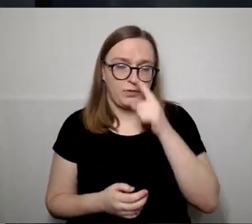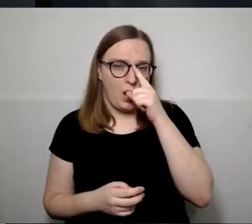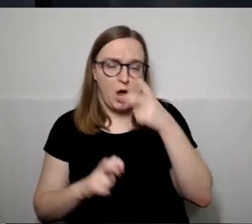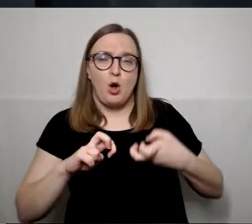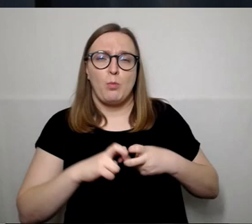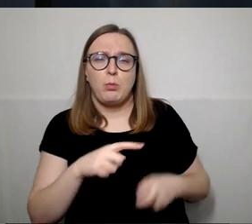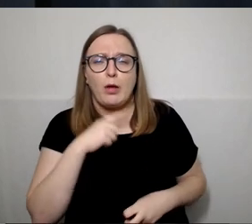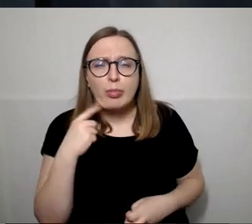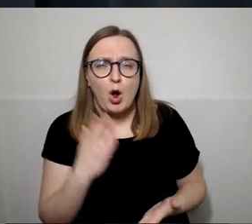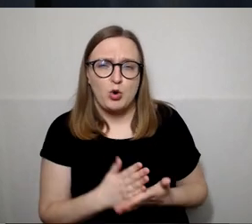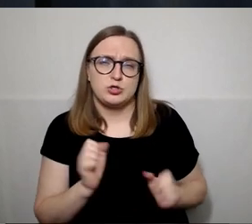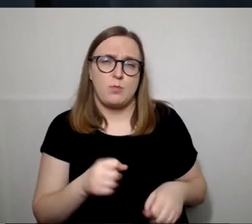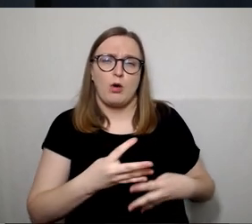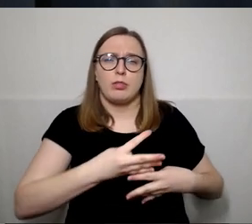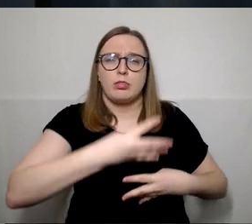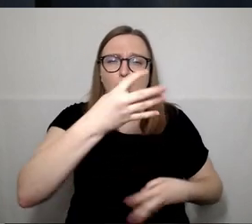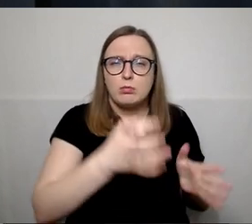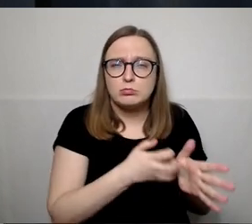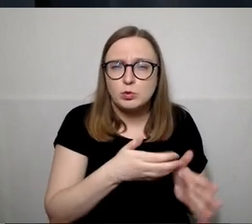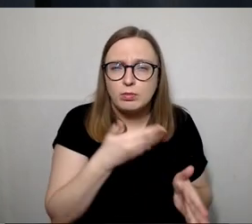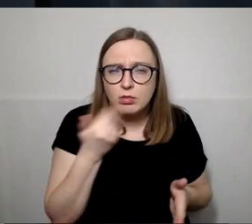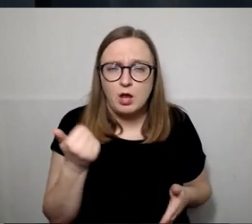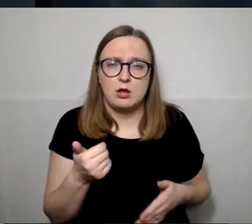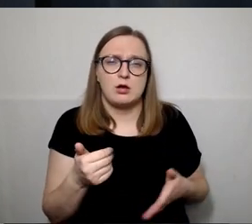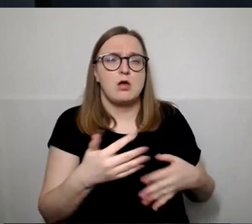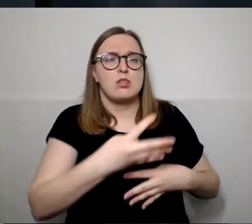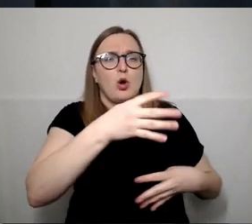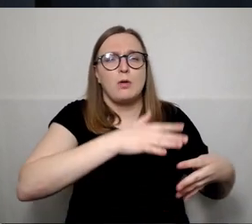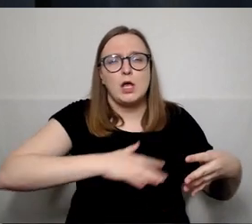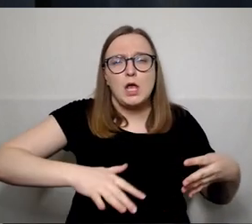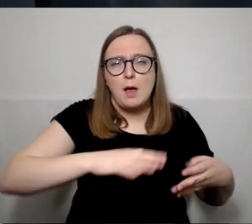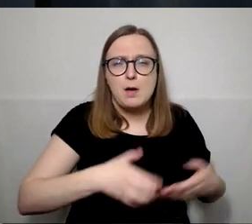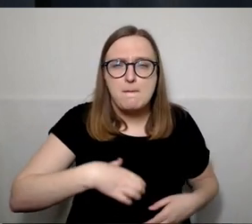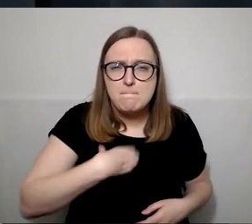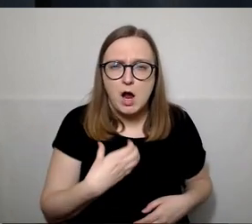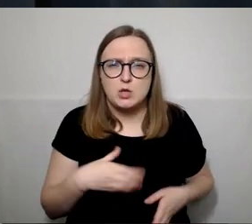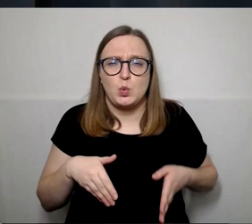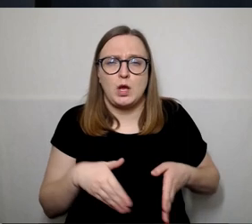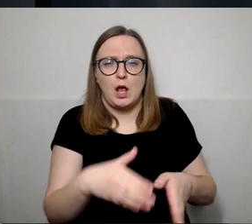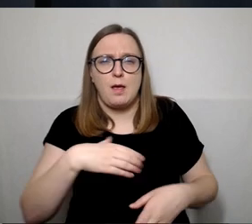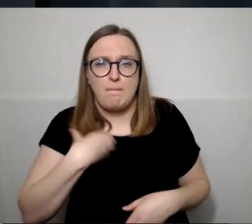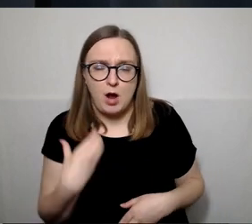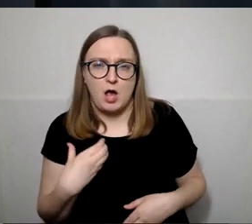ir kelius, ir daugia būčių namų, kiemai, baisus ir būsto plėtra.